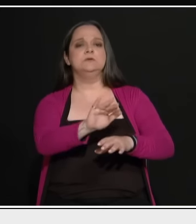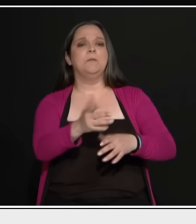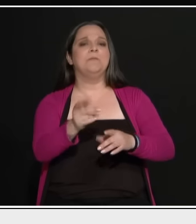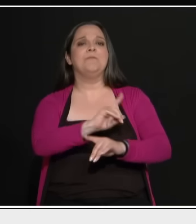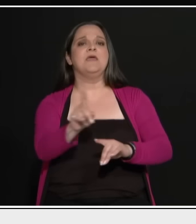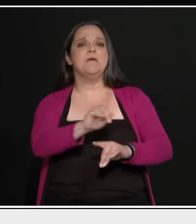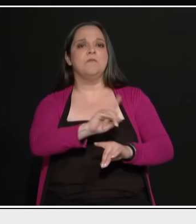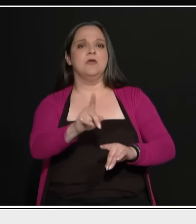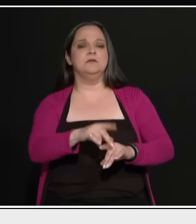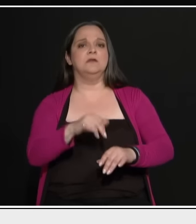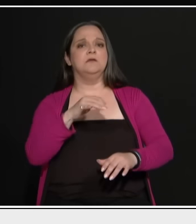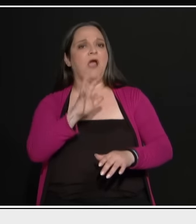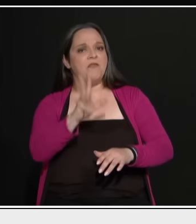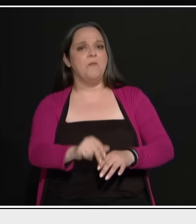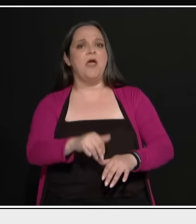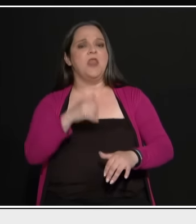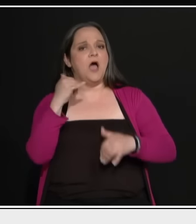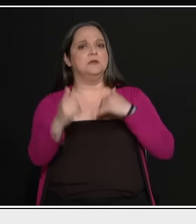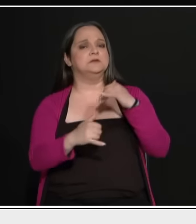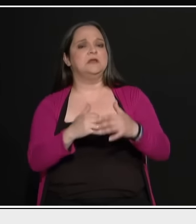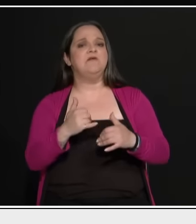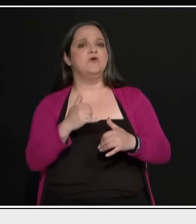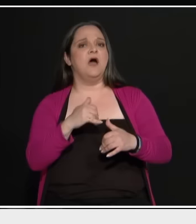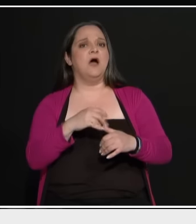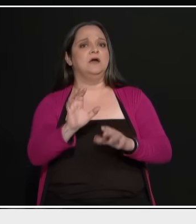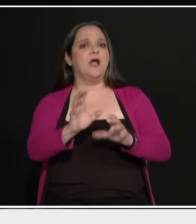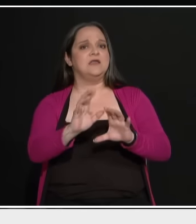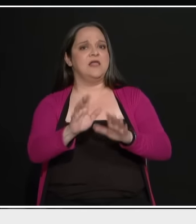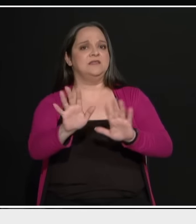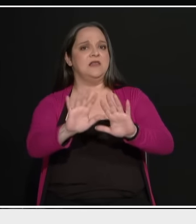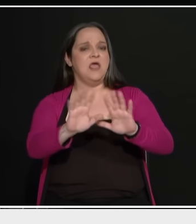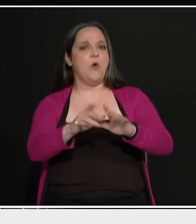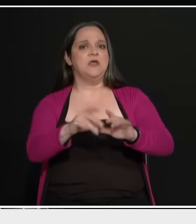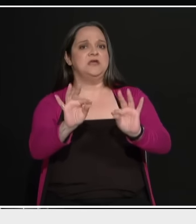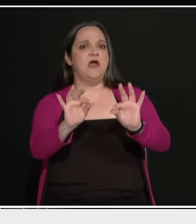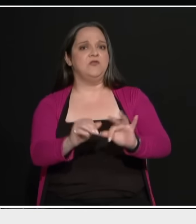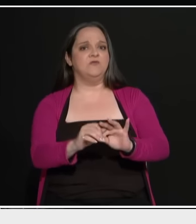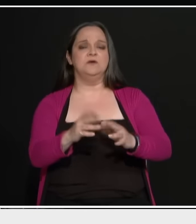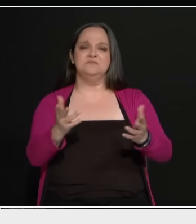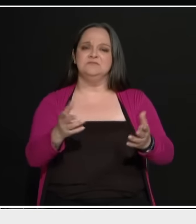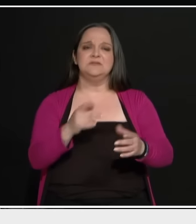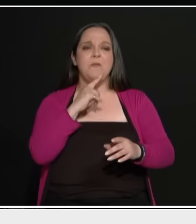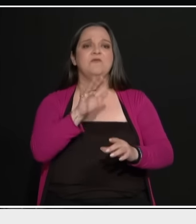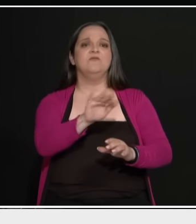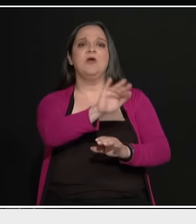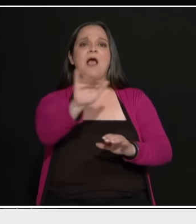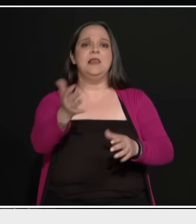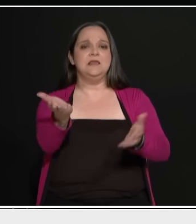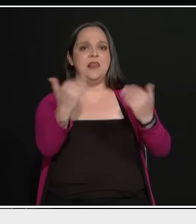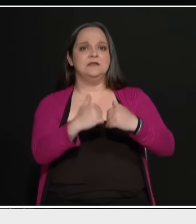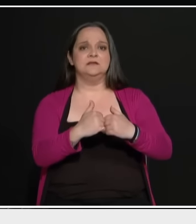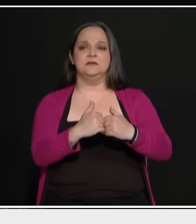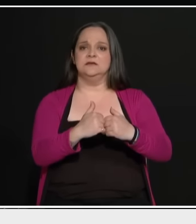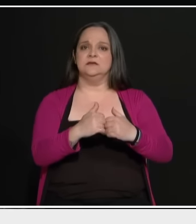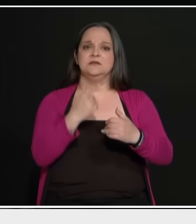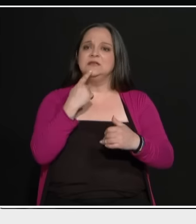κανάλια, τα ραδιόφωνα, δίνει συνεντεύξεις, γυρνάει τη χώρα δέκα φορές για να ψηφίσει ο κόσμος. Μα και που βγαίνει στα κανάλια τι κάνει. Παπούτσι.